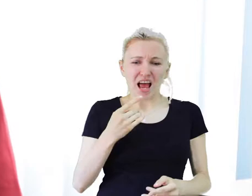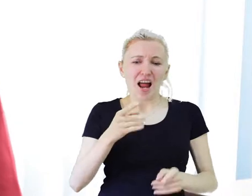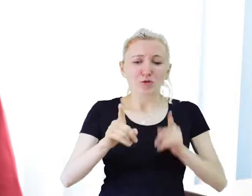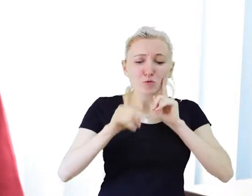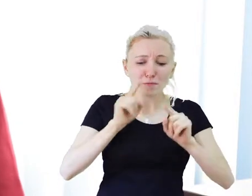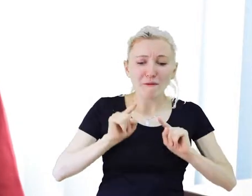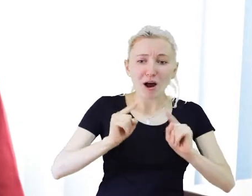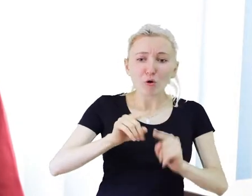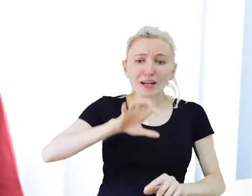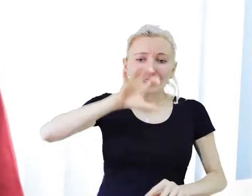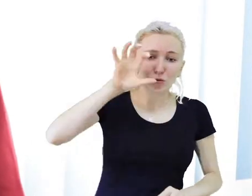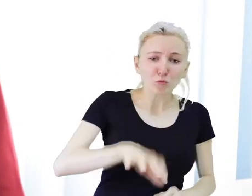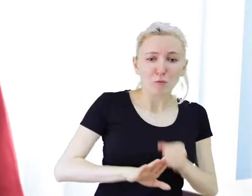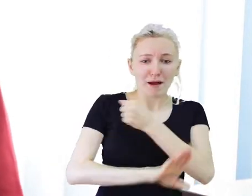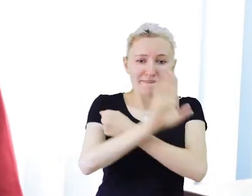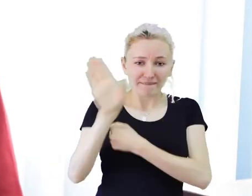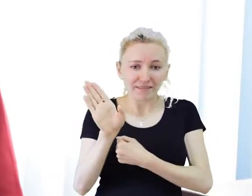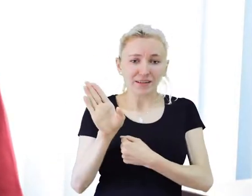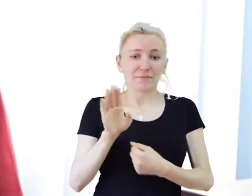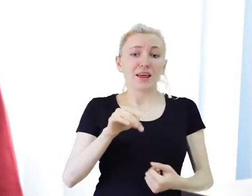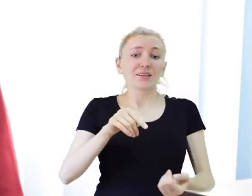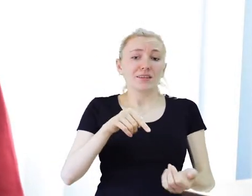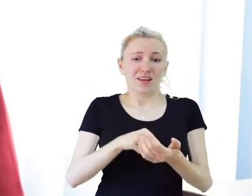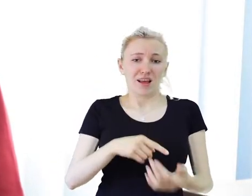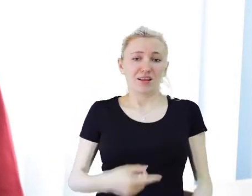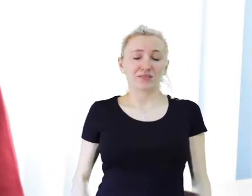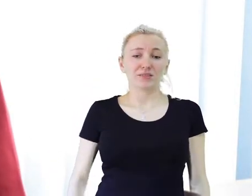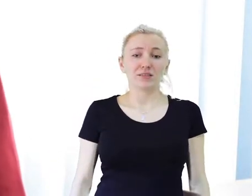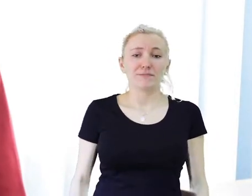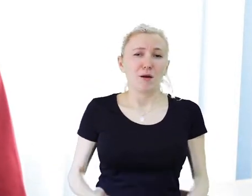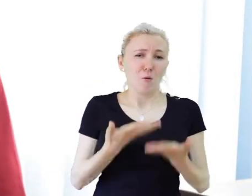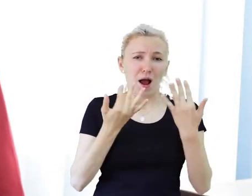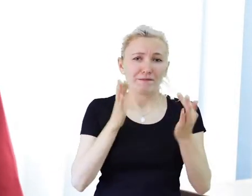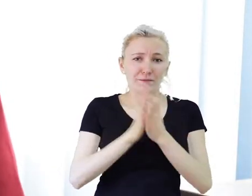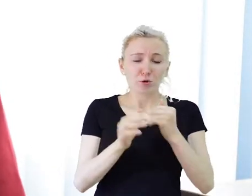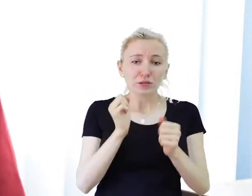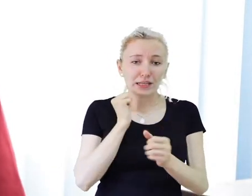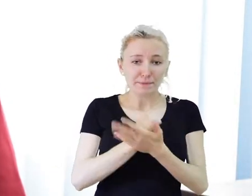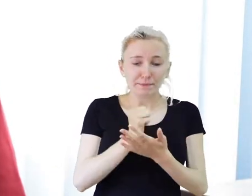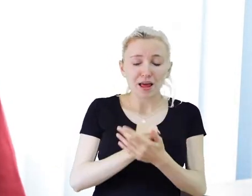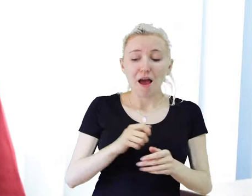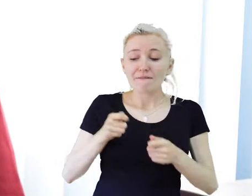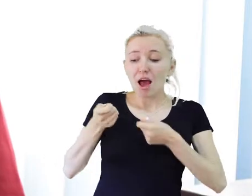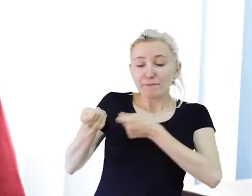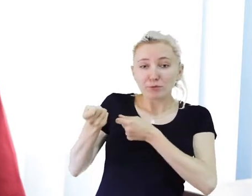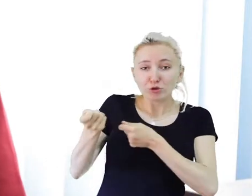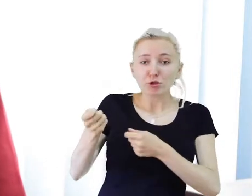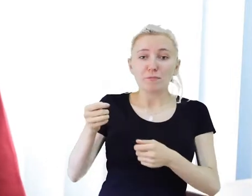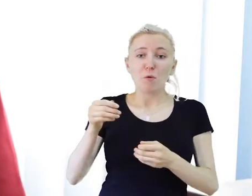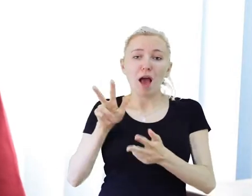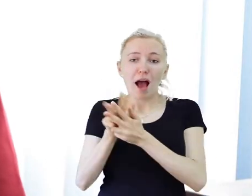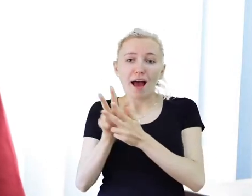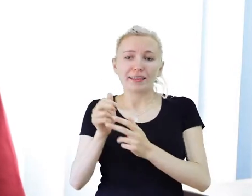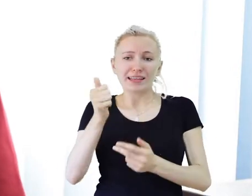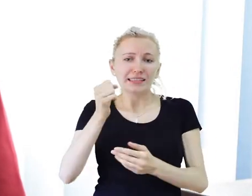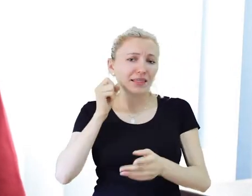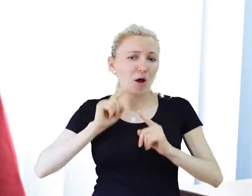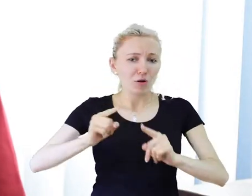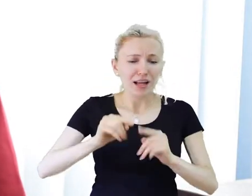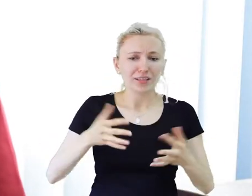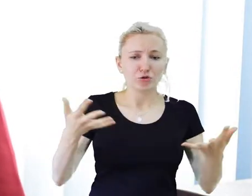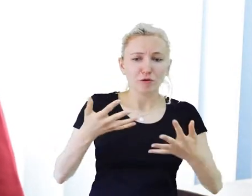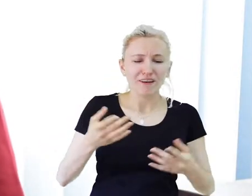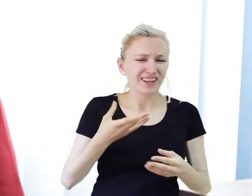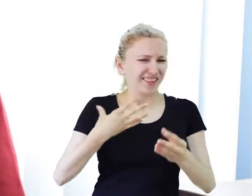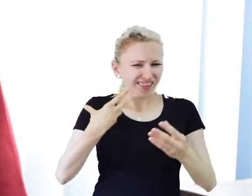wszystkimi, tylko z reprezentacją, co jest dużo łatwiejszą sprawą. No i wywieranie nacisku nie przez